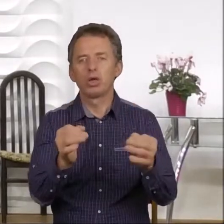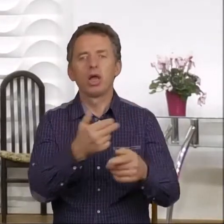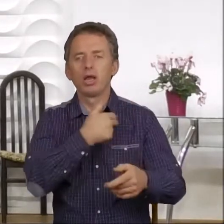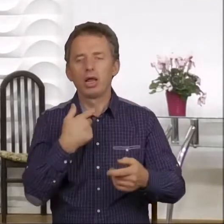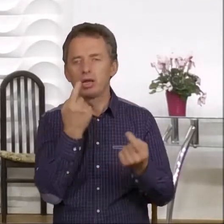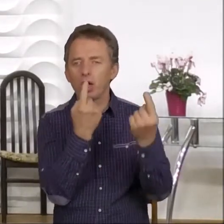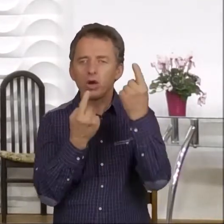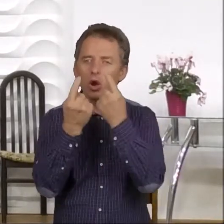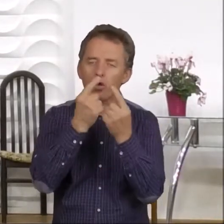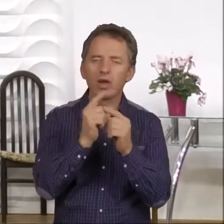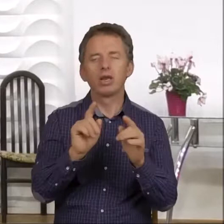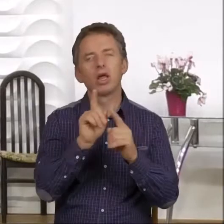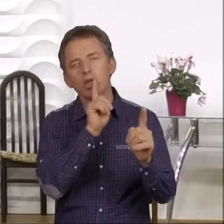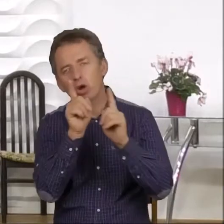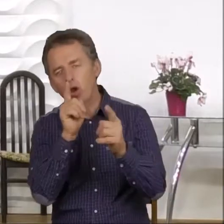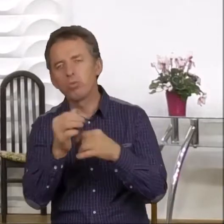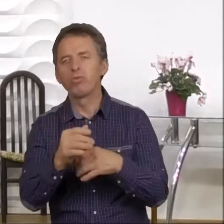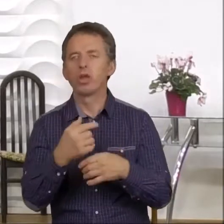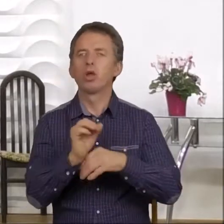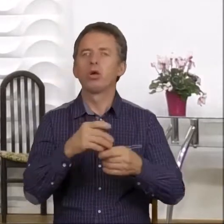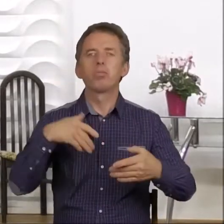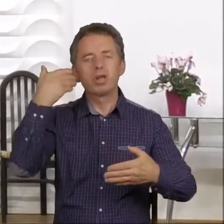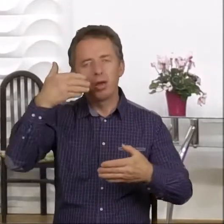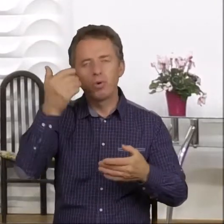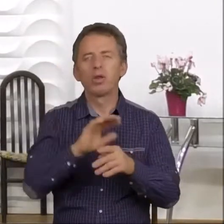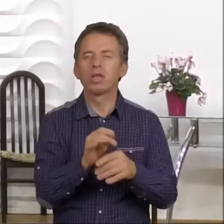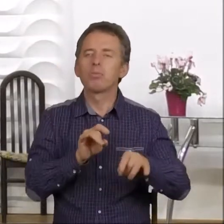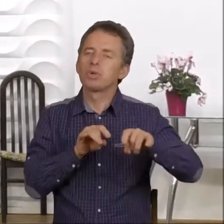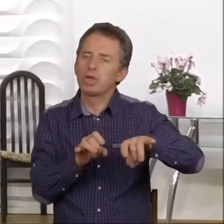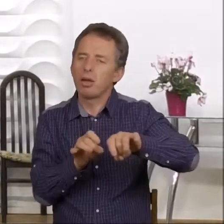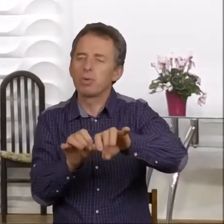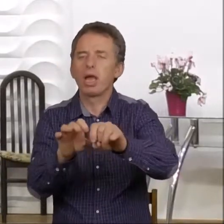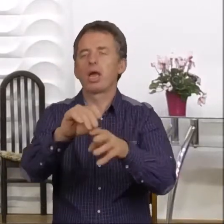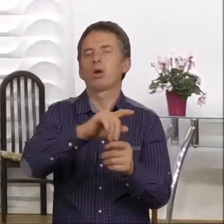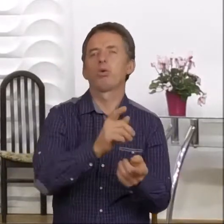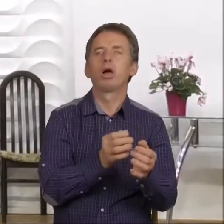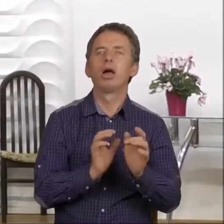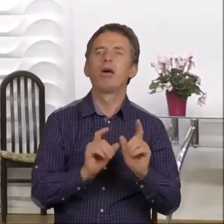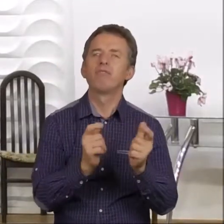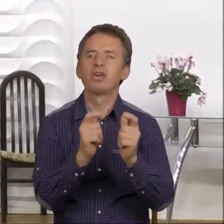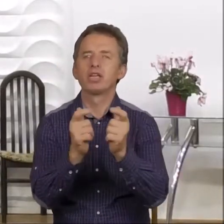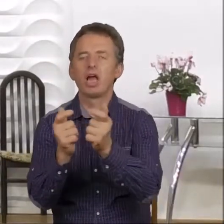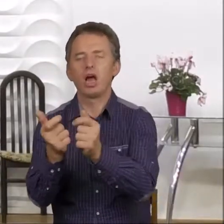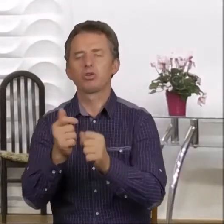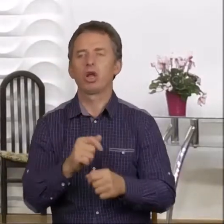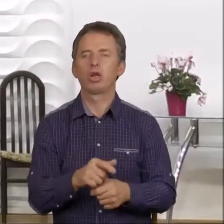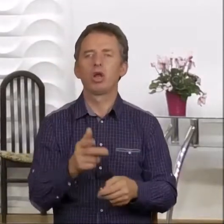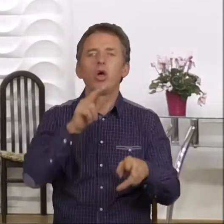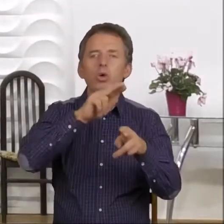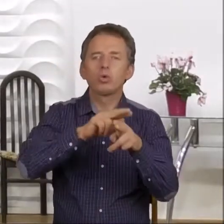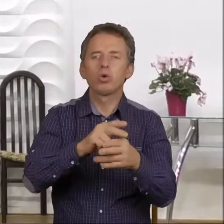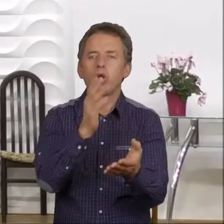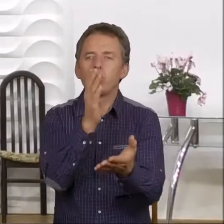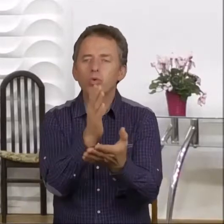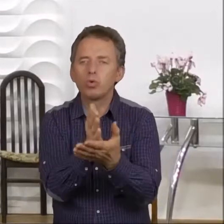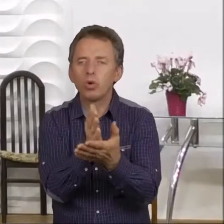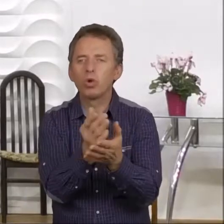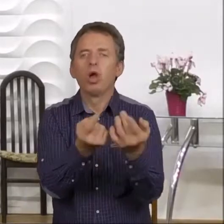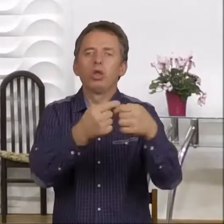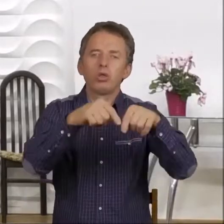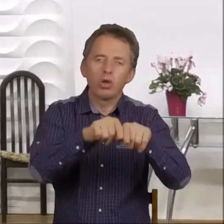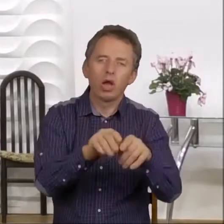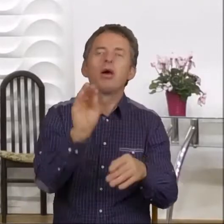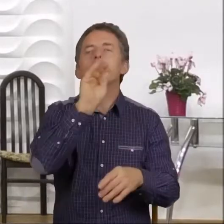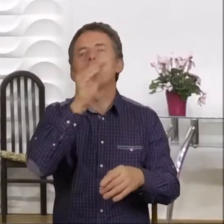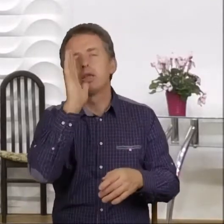rozważań, a ściślej rzecz biorąc, pewnego przebiegu wydarzeń, które już się dokonują i jeszcze